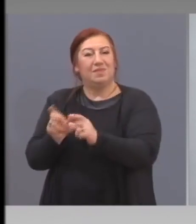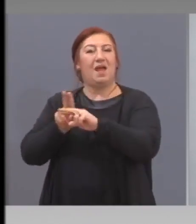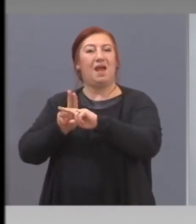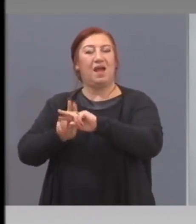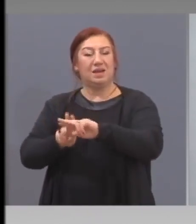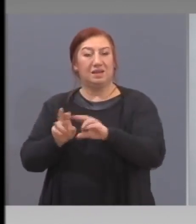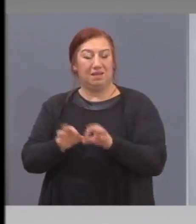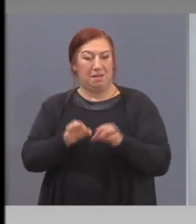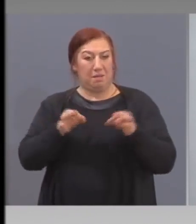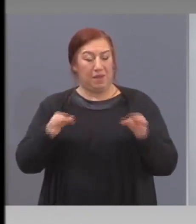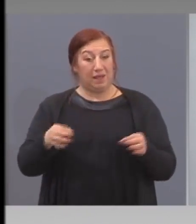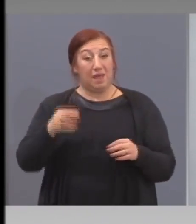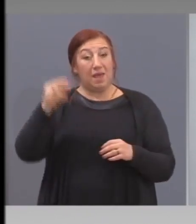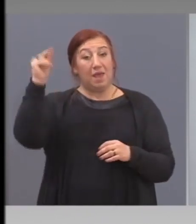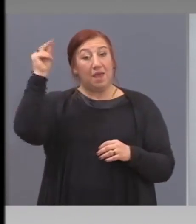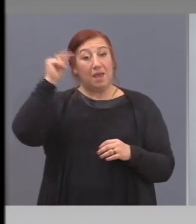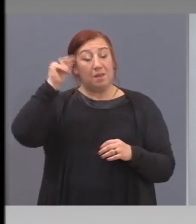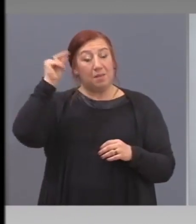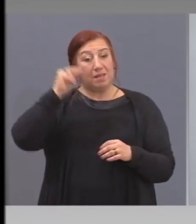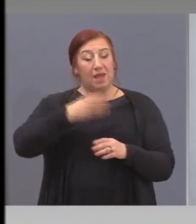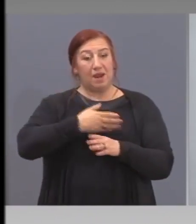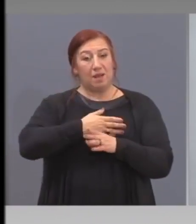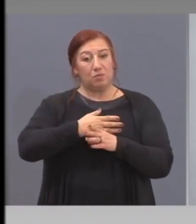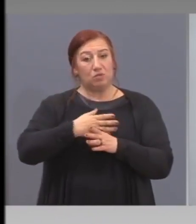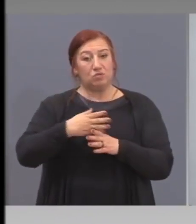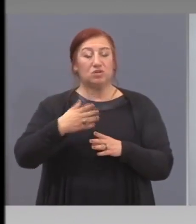България продължава да има нула миграция.